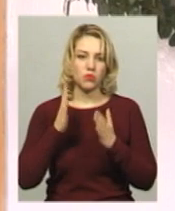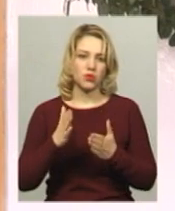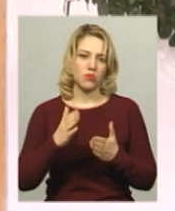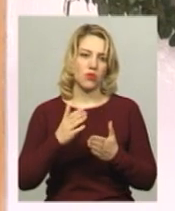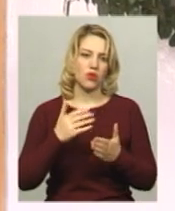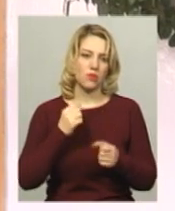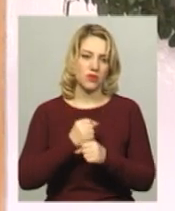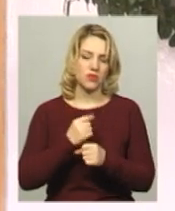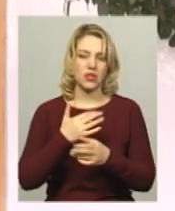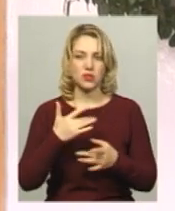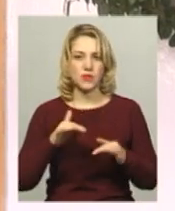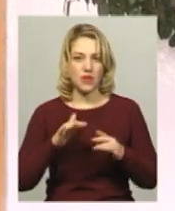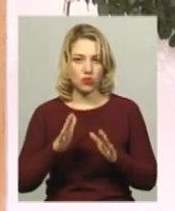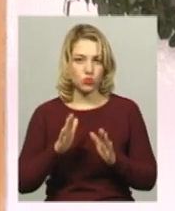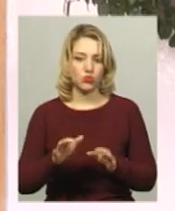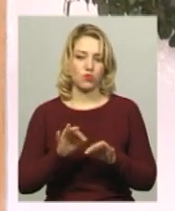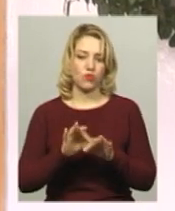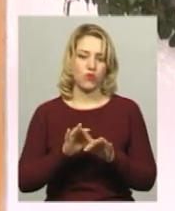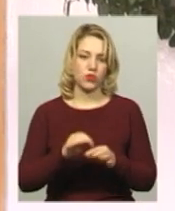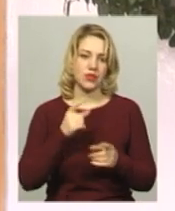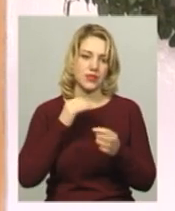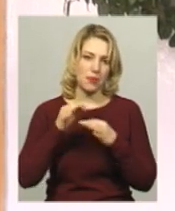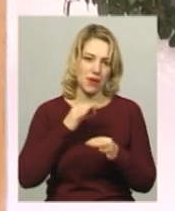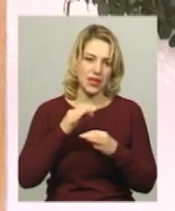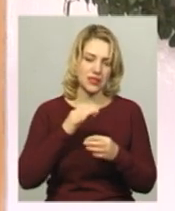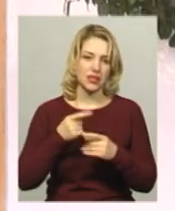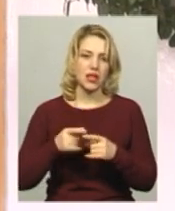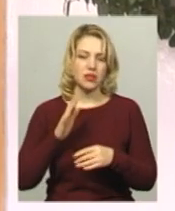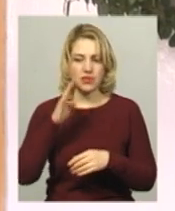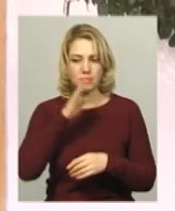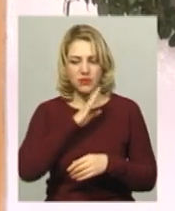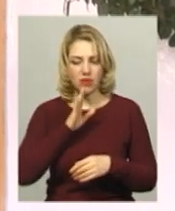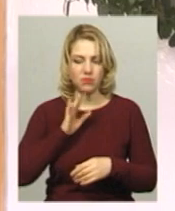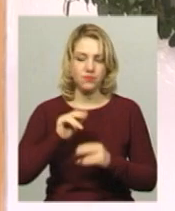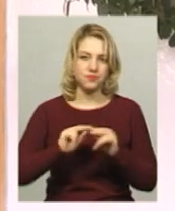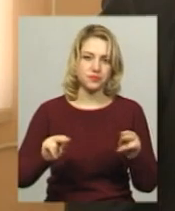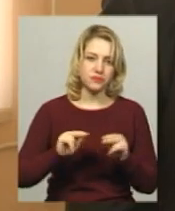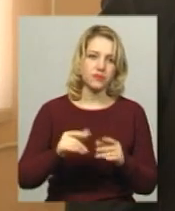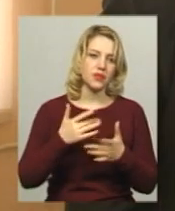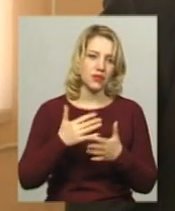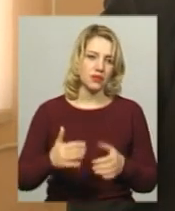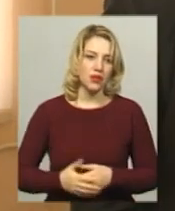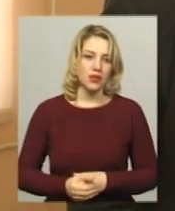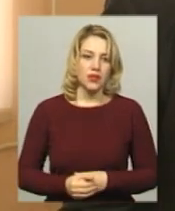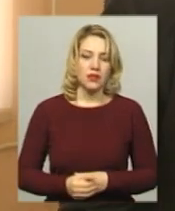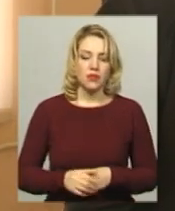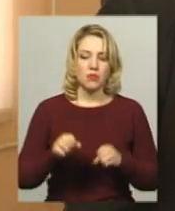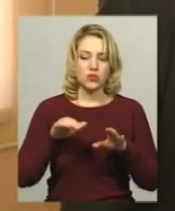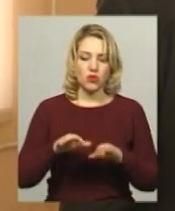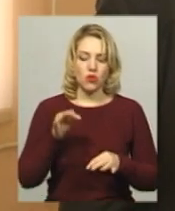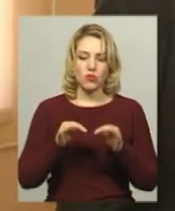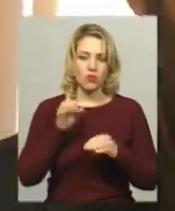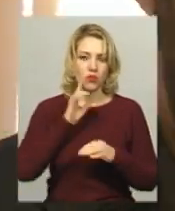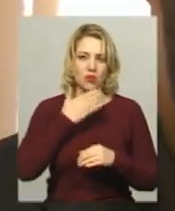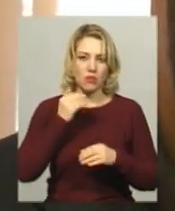різноманітні заходи проводитися, бесіди, консультації із батьками, з вчителями і з цим учням. Постанова суду поки не набрала